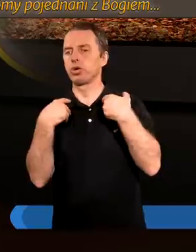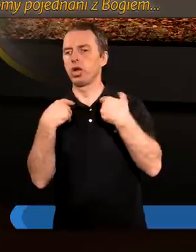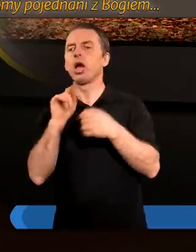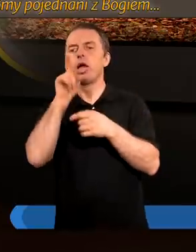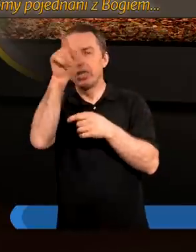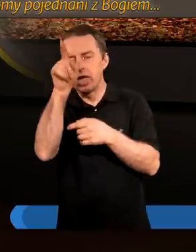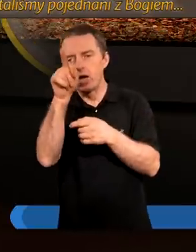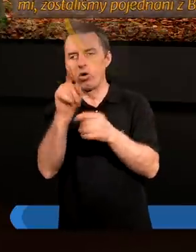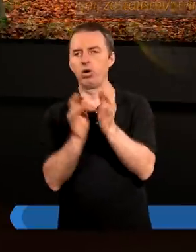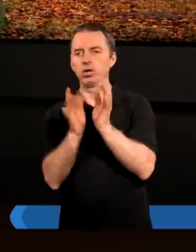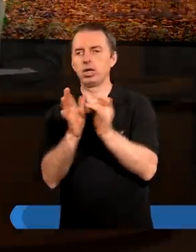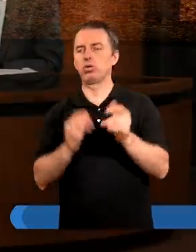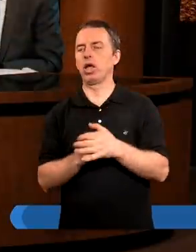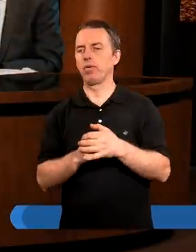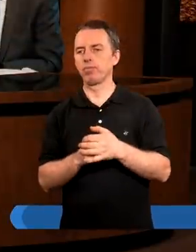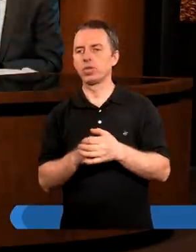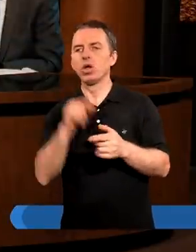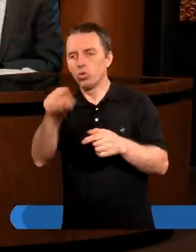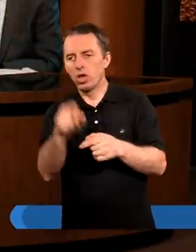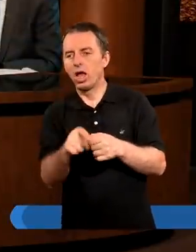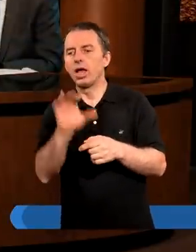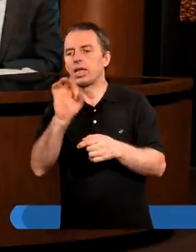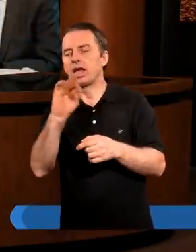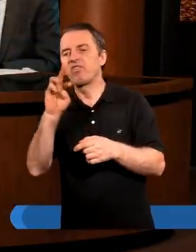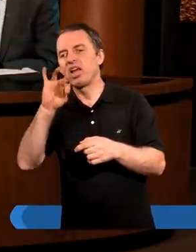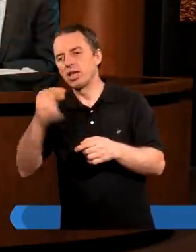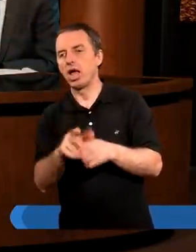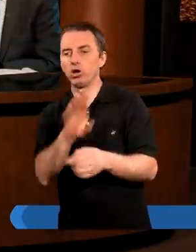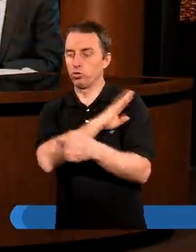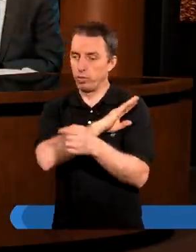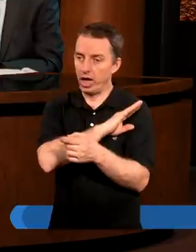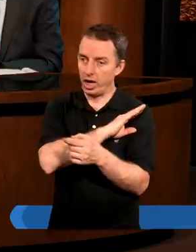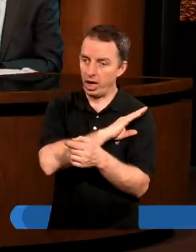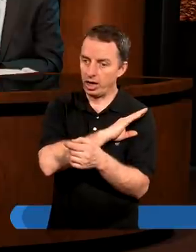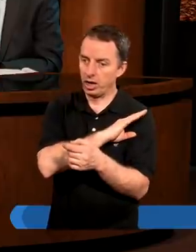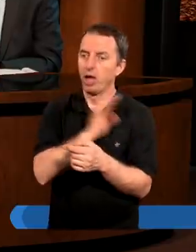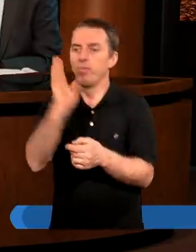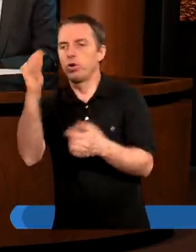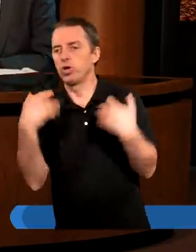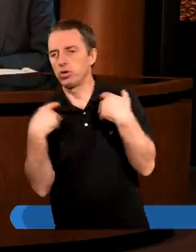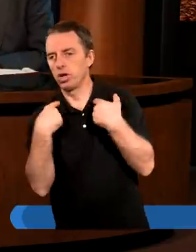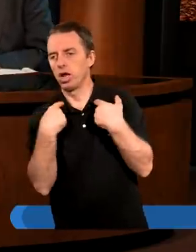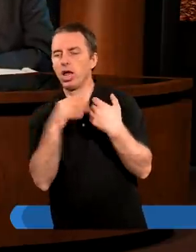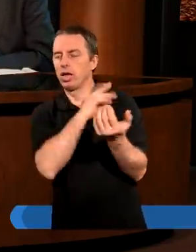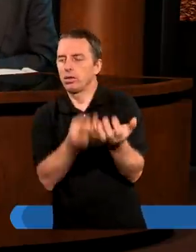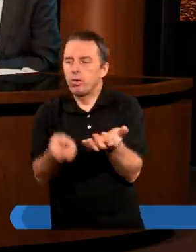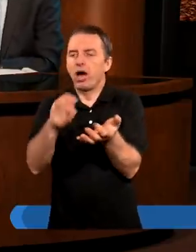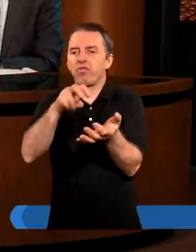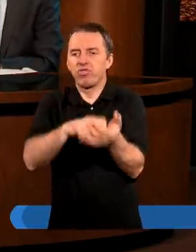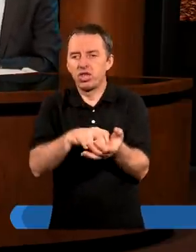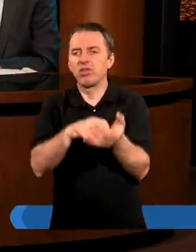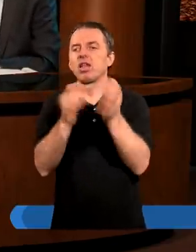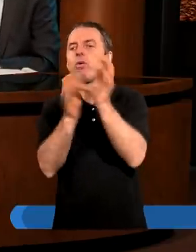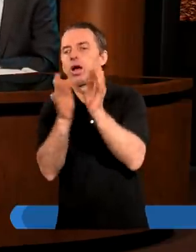Jego. Tu jest pewna sekwencja. Jest śmierć i później jest życie, czyli zmartwychwstały